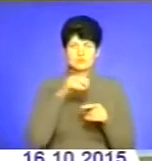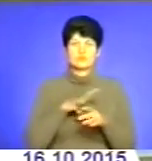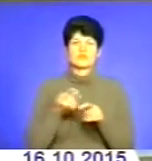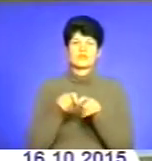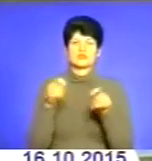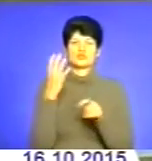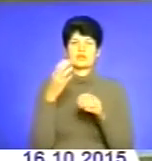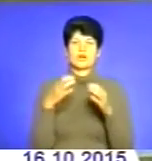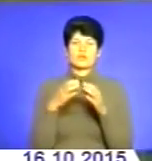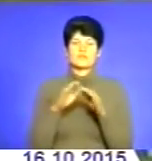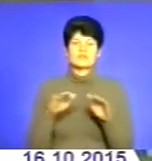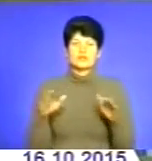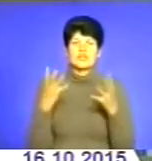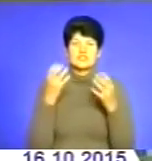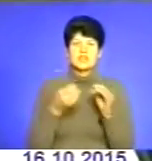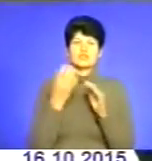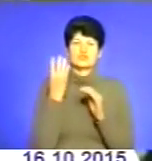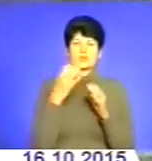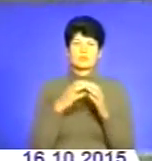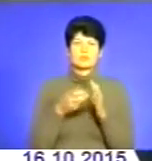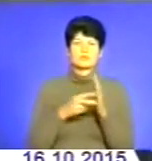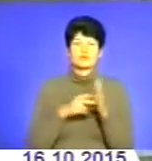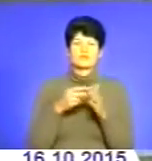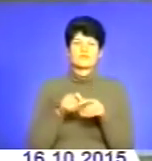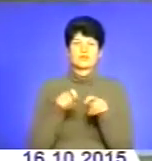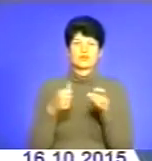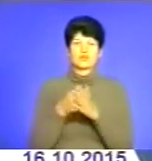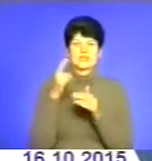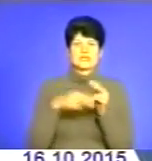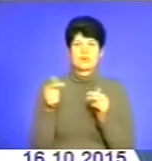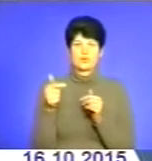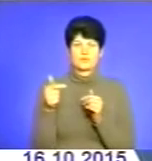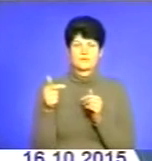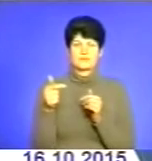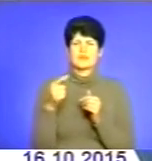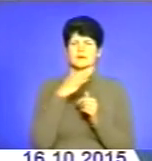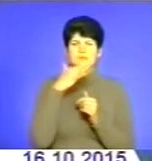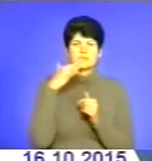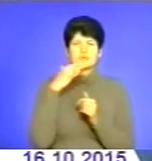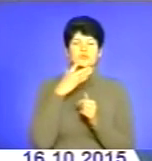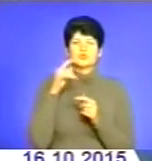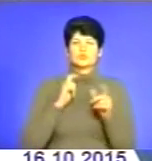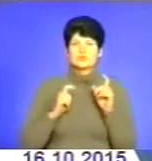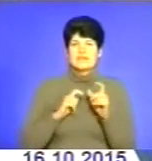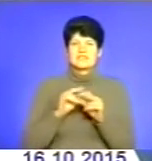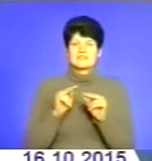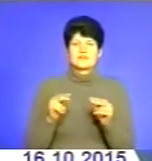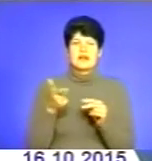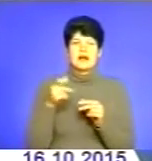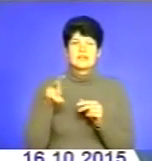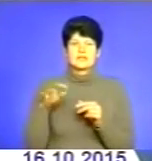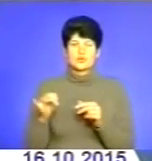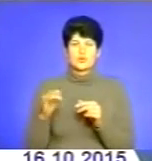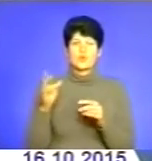І ще 4 групи планують відкрити до кінця грудня. Сотні студентів та викладачів Галицького коледжу разом з